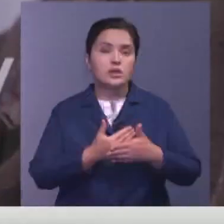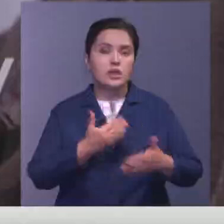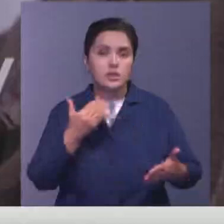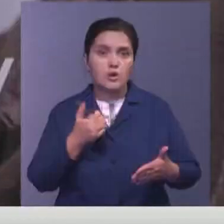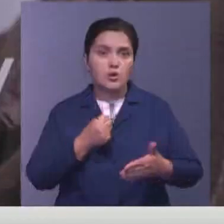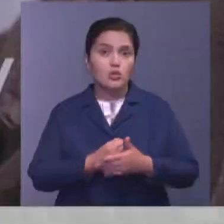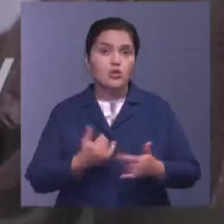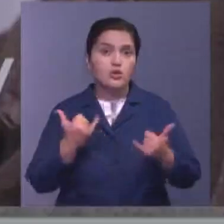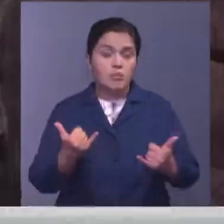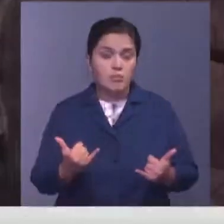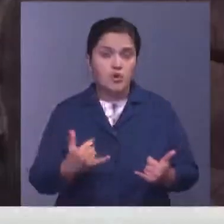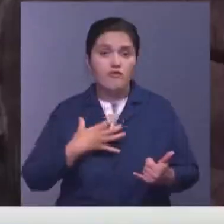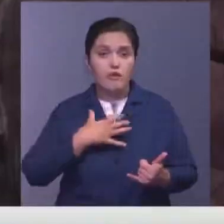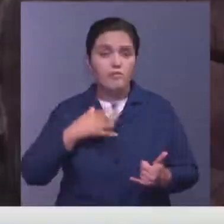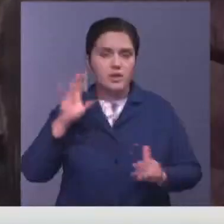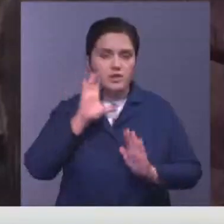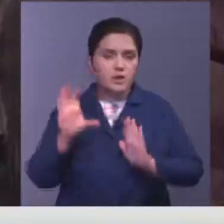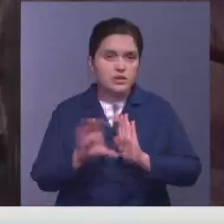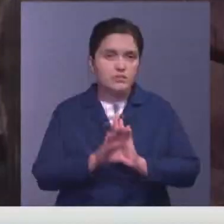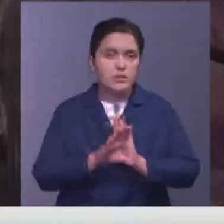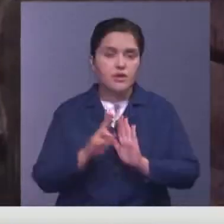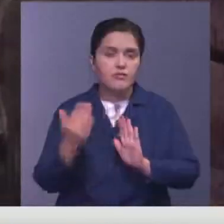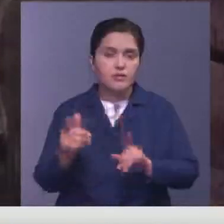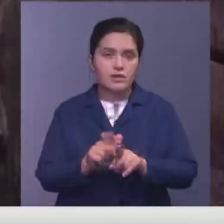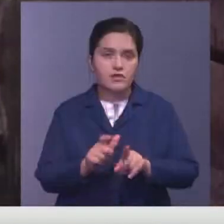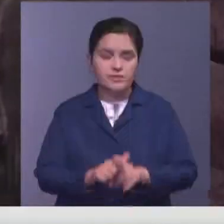и сейчас. Мы должны прислушиваться к его словам.